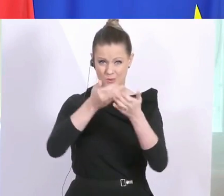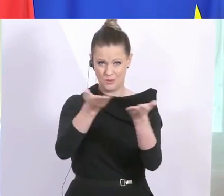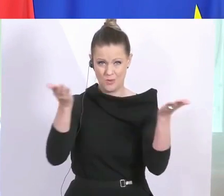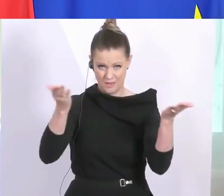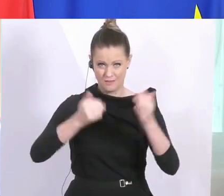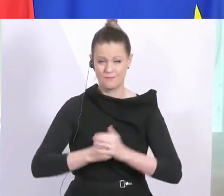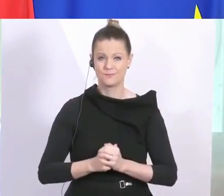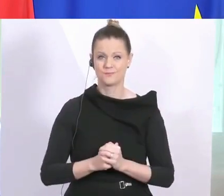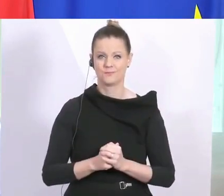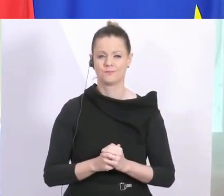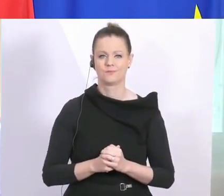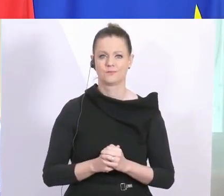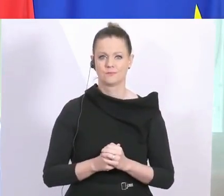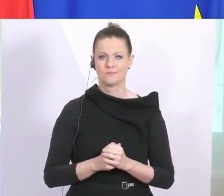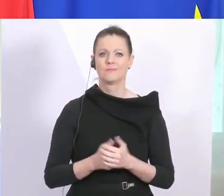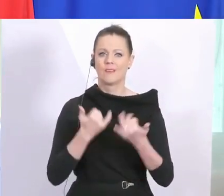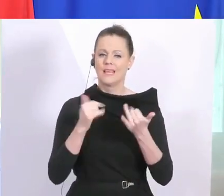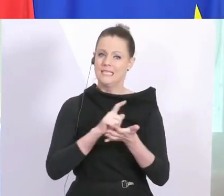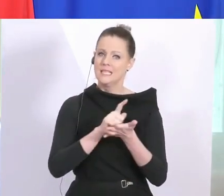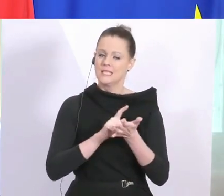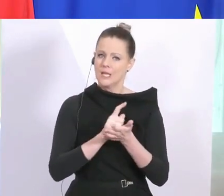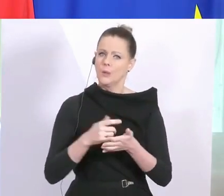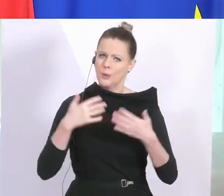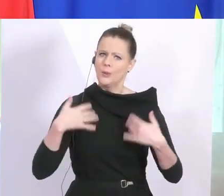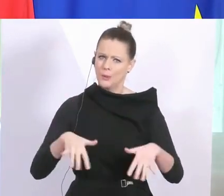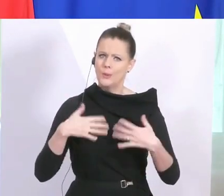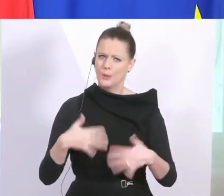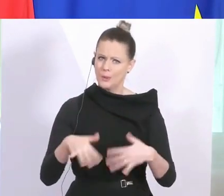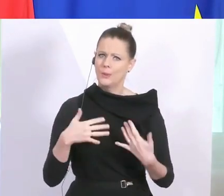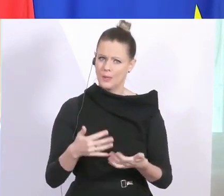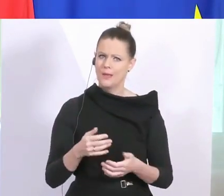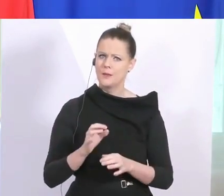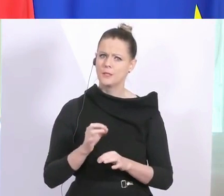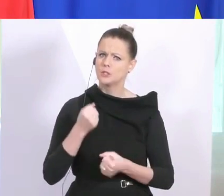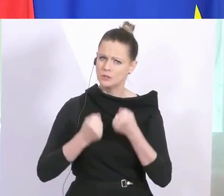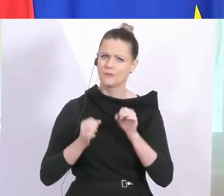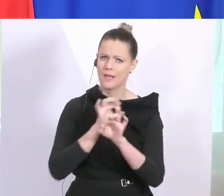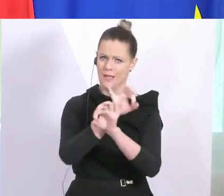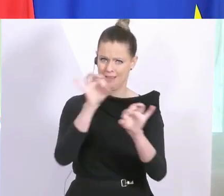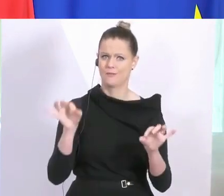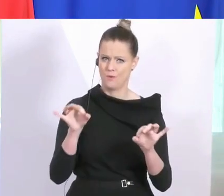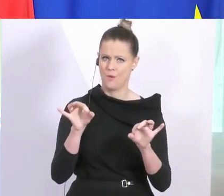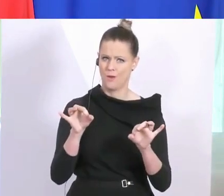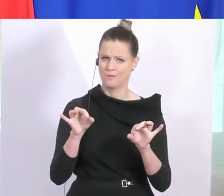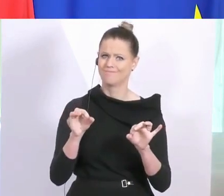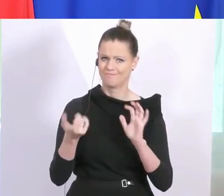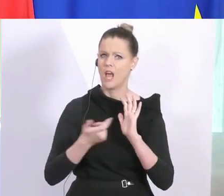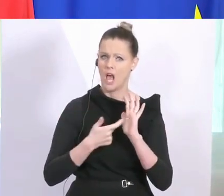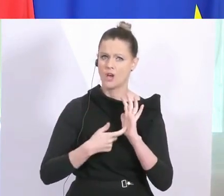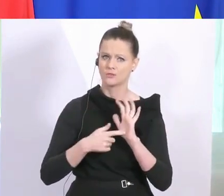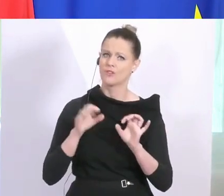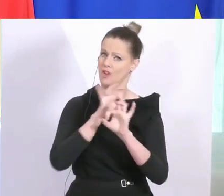Ihnen diese Zeit gerade viel abverlangt. Es sind herausfordernde Zeiten